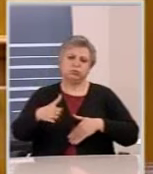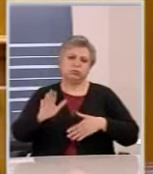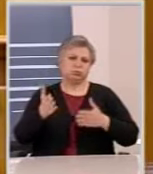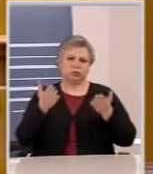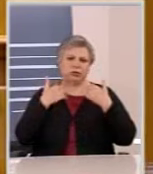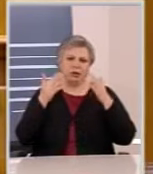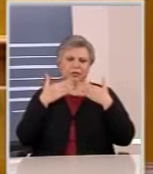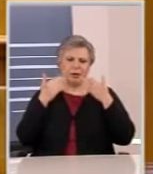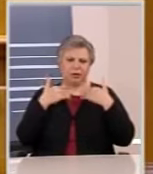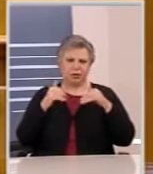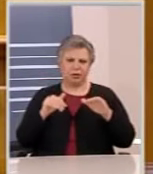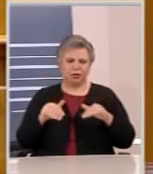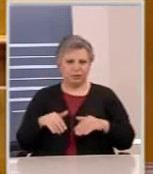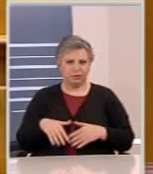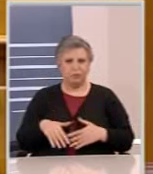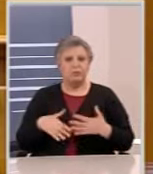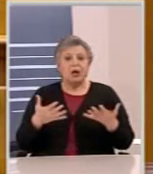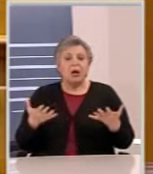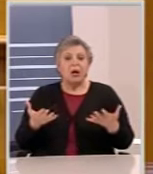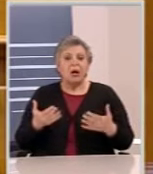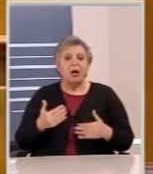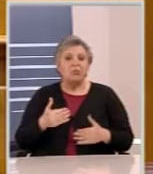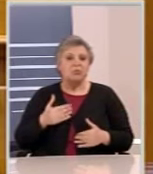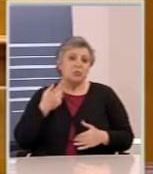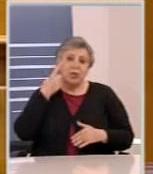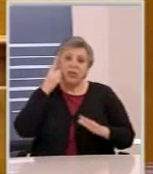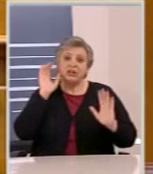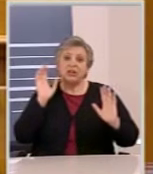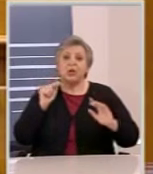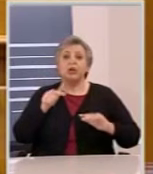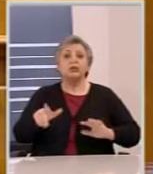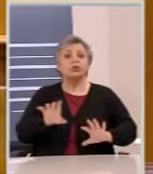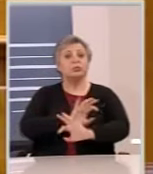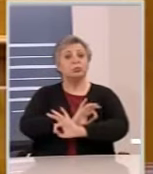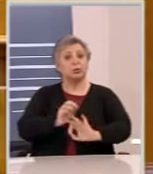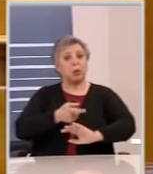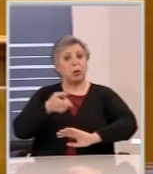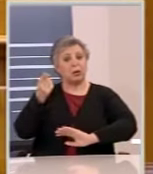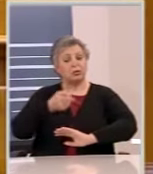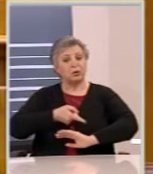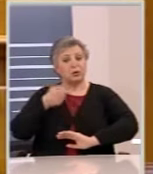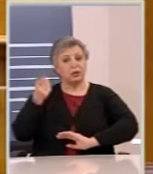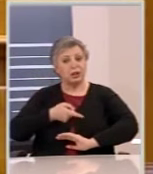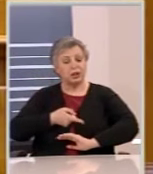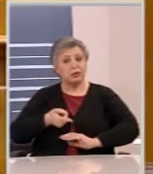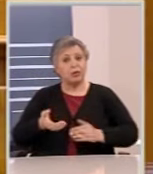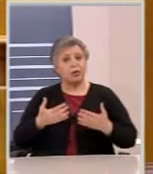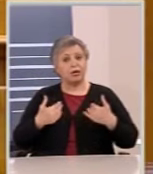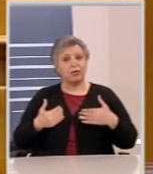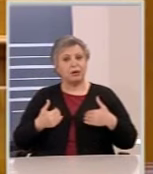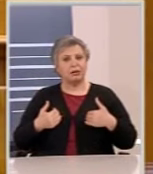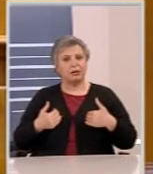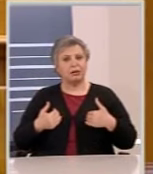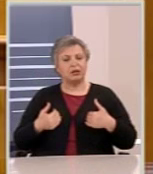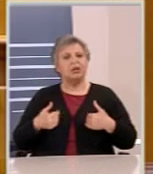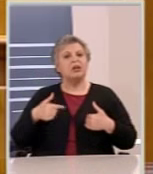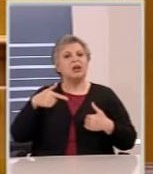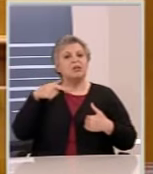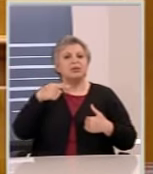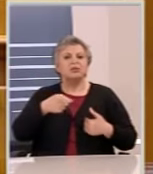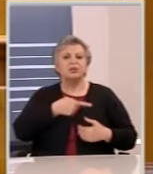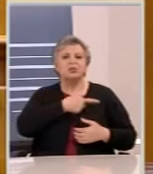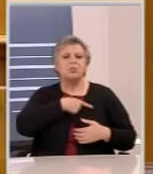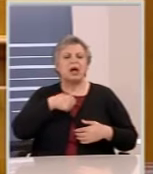Δεν γνωρίζω βέβαια που στηρίζατε τέτοια βεβαιότητα που τη στήριζε τόσο ο κ. Μητσοτάκης όσο και οι στελέχης σας που